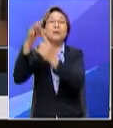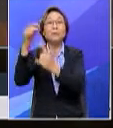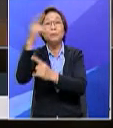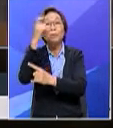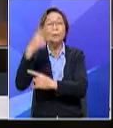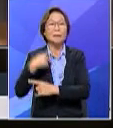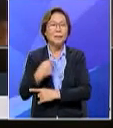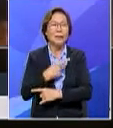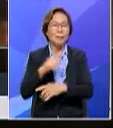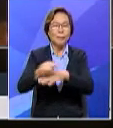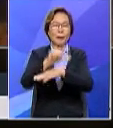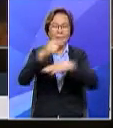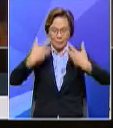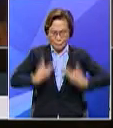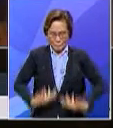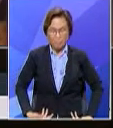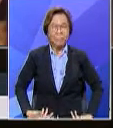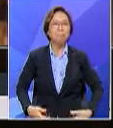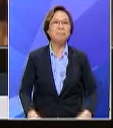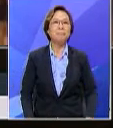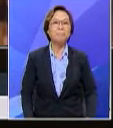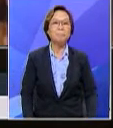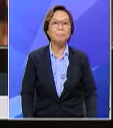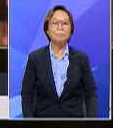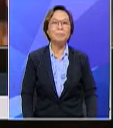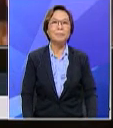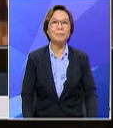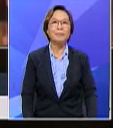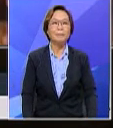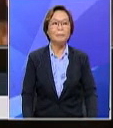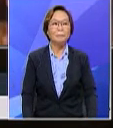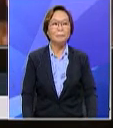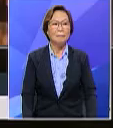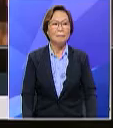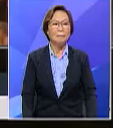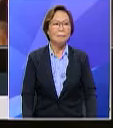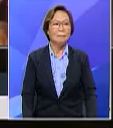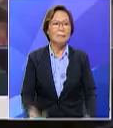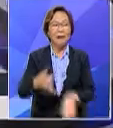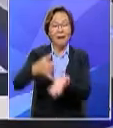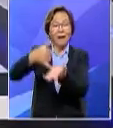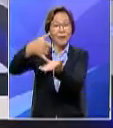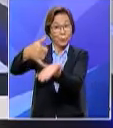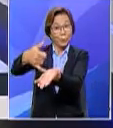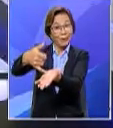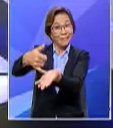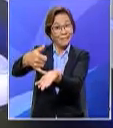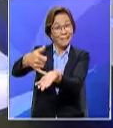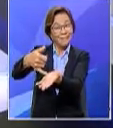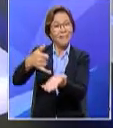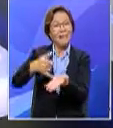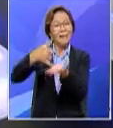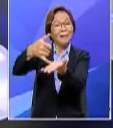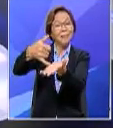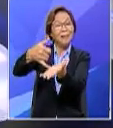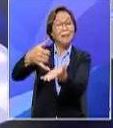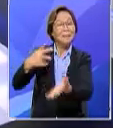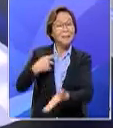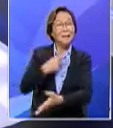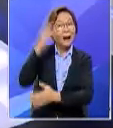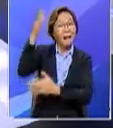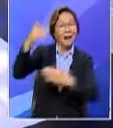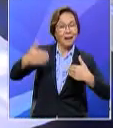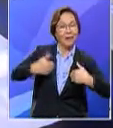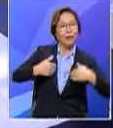kenalan juga jadi kita pakai apa yang ada baik anugerah anugerah yang kita nak